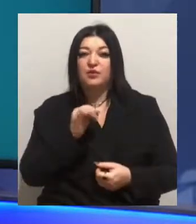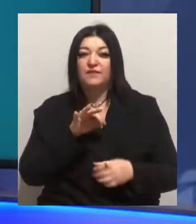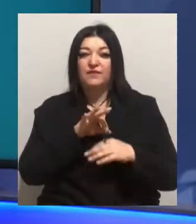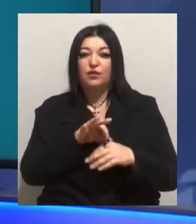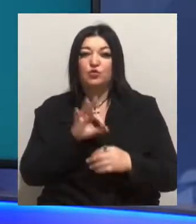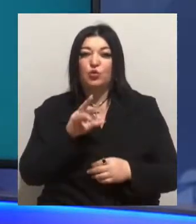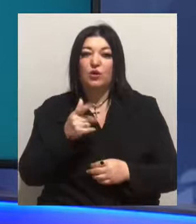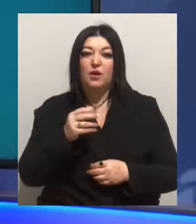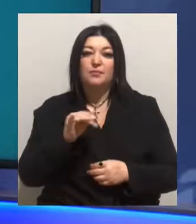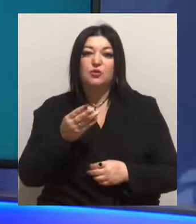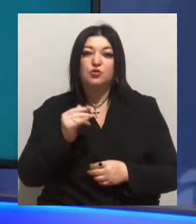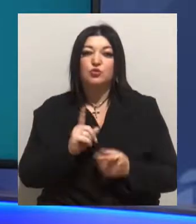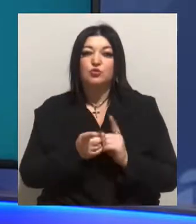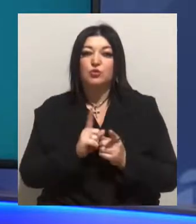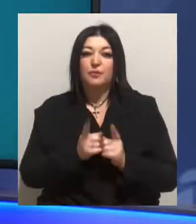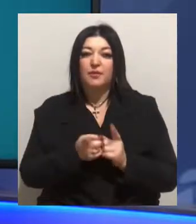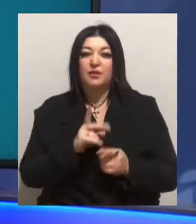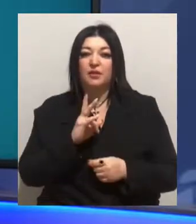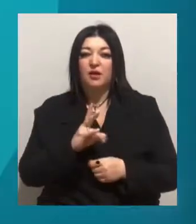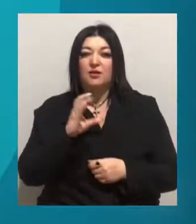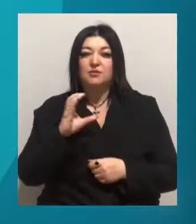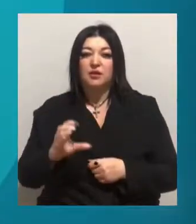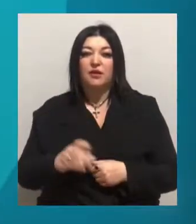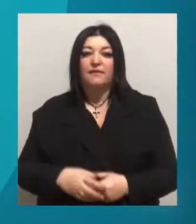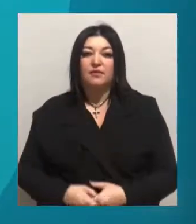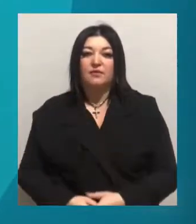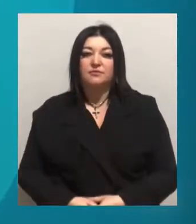Ольга Міщук. Сордопереклад Наталя Сергєєва.